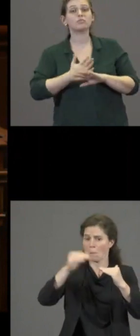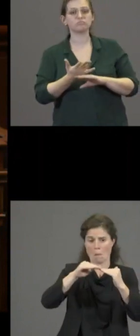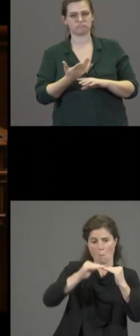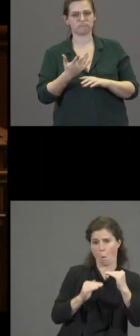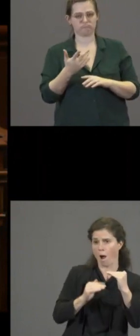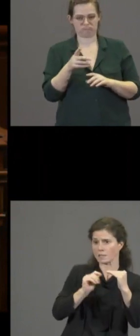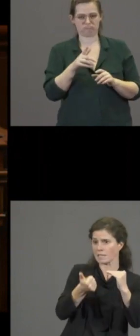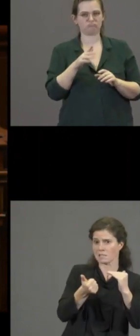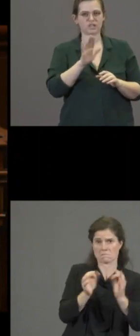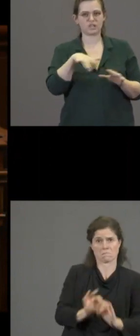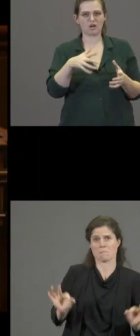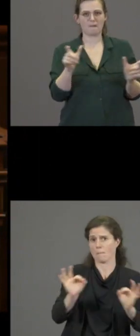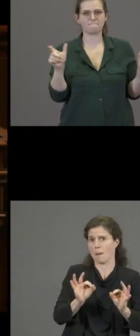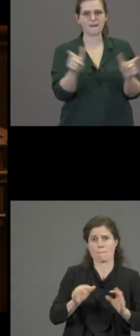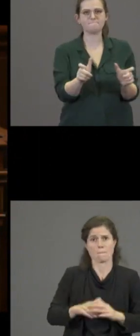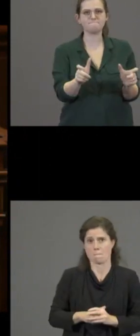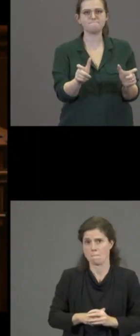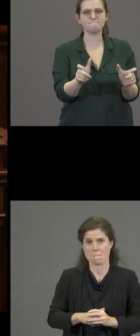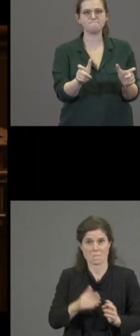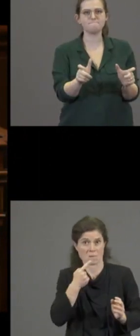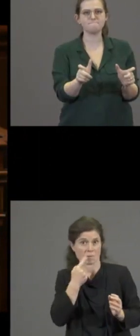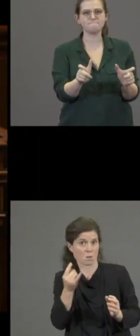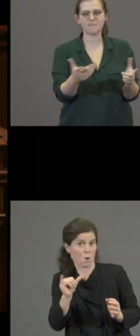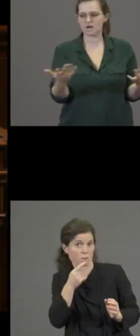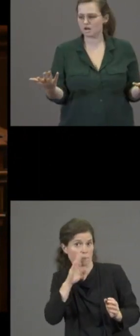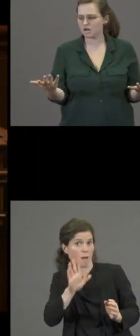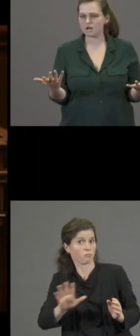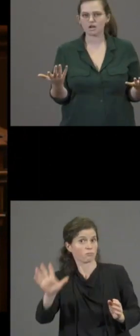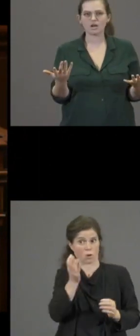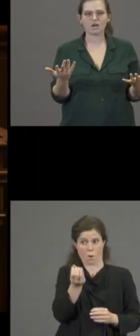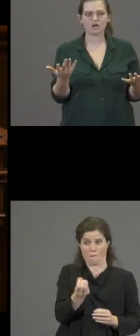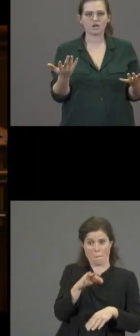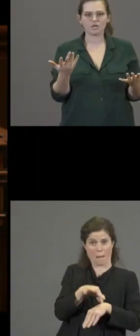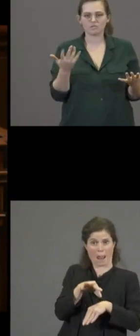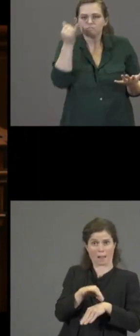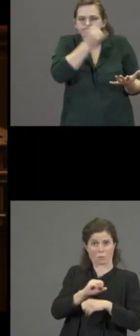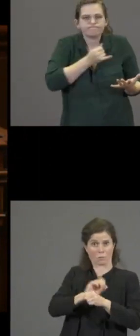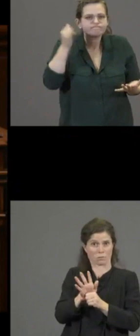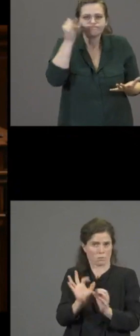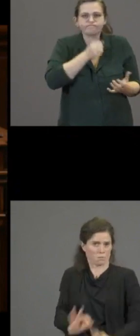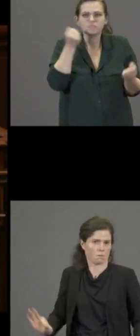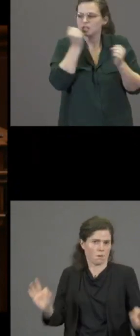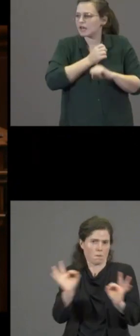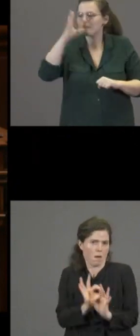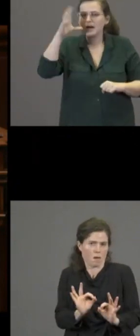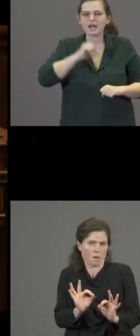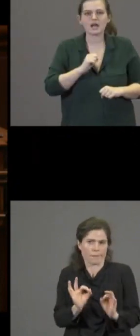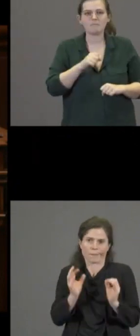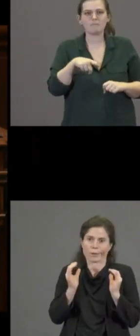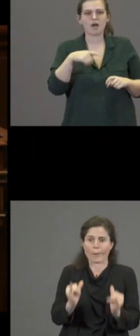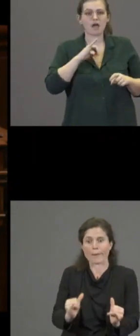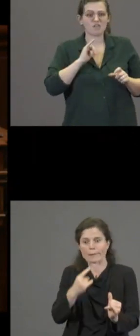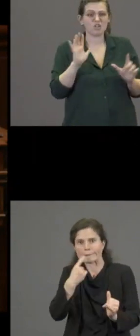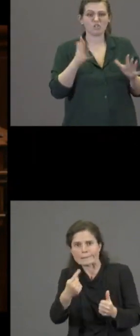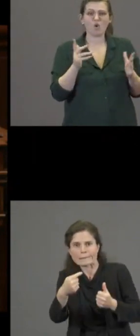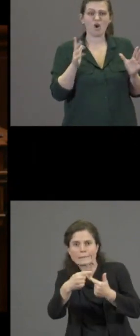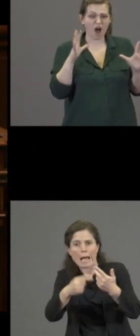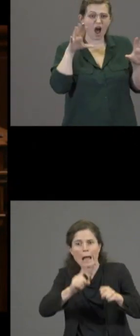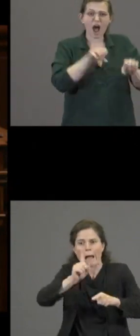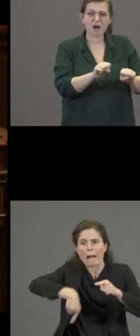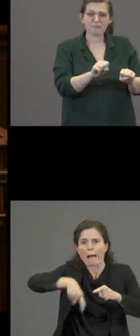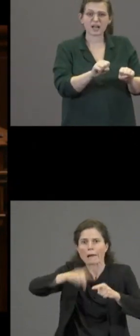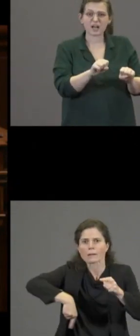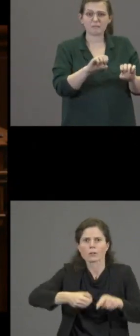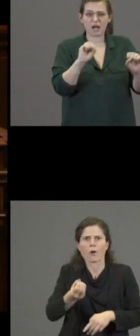minister, is steeds opnieuw hetzelfde doen en verschillende uitkomsten verwachten. Einstein heeft dat gezegd. Wanneer zullen we de kinderen de